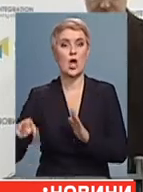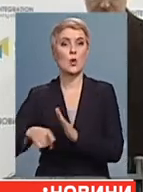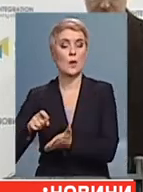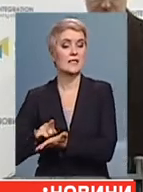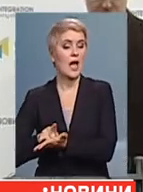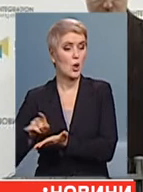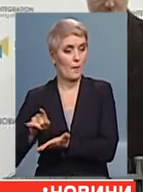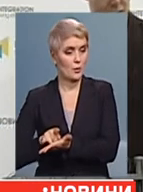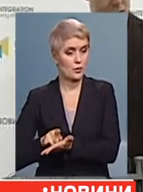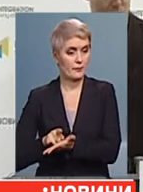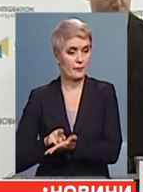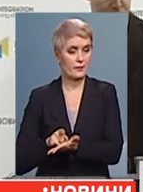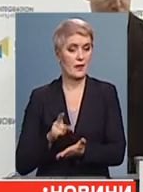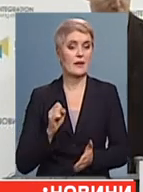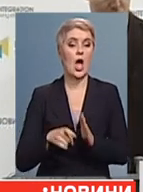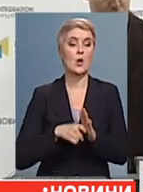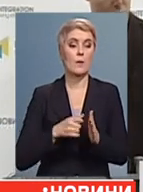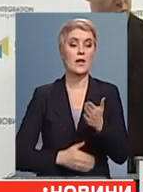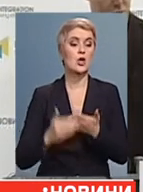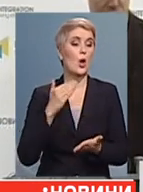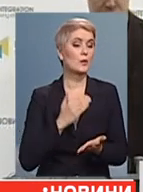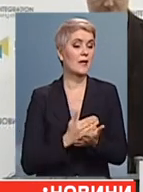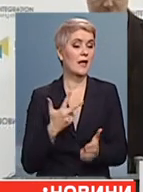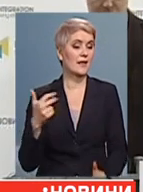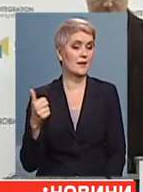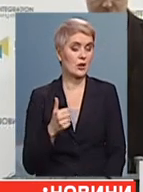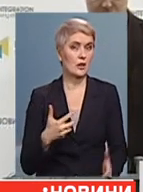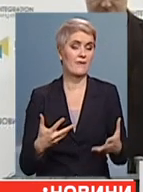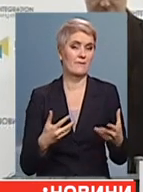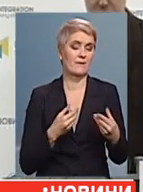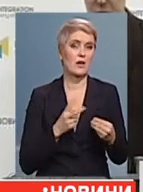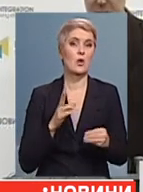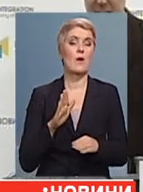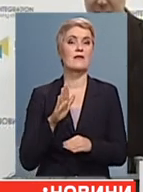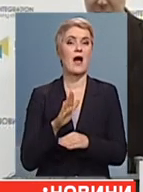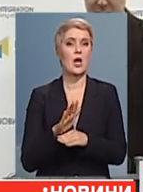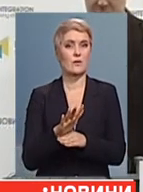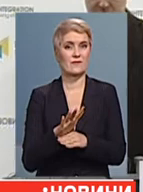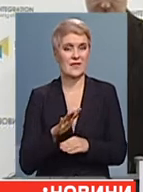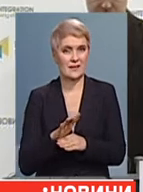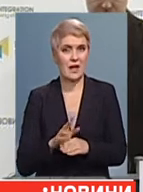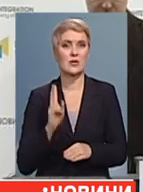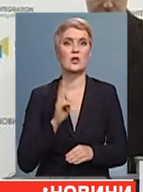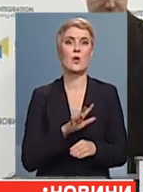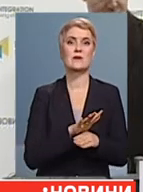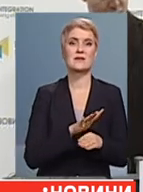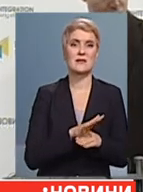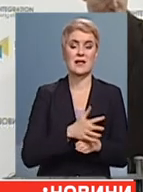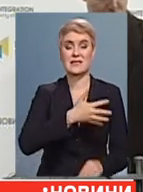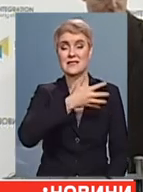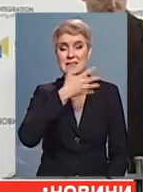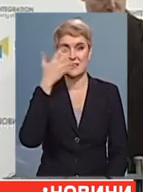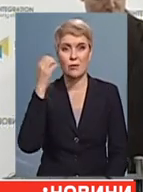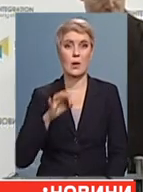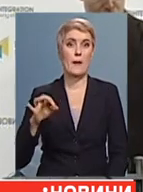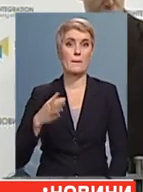На Донбасі за останні три тижні складається враження, що ті, хто наказував стріляти і ті, хто власне стріляли, зовсім забули про